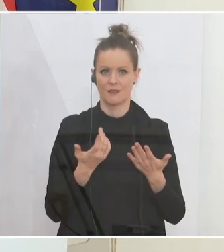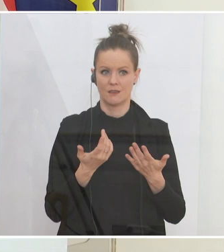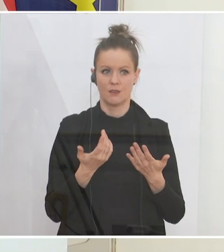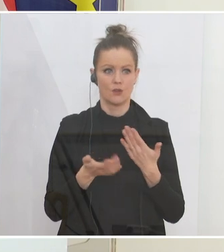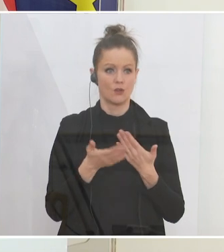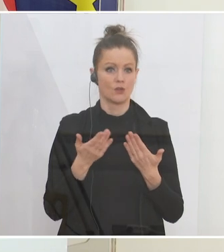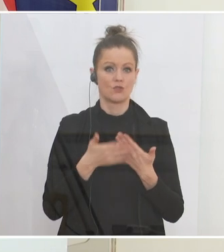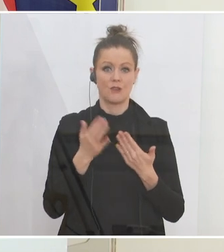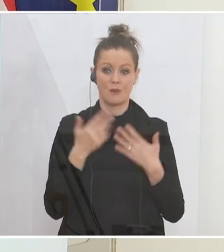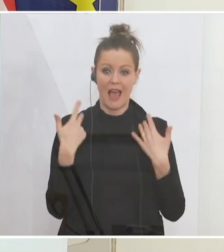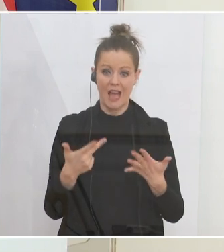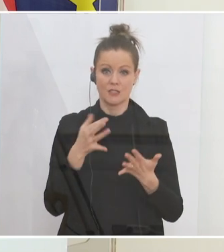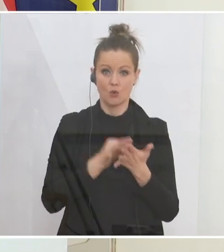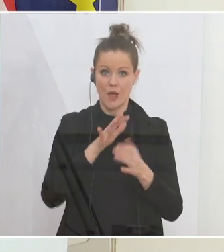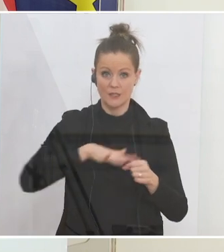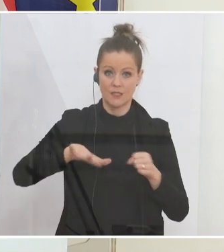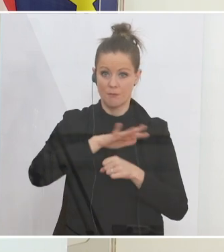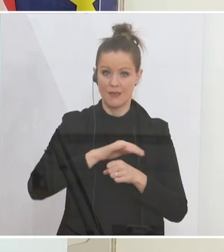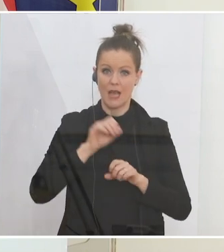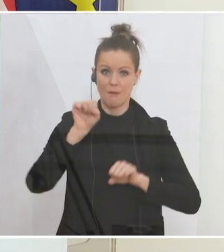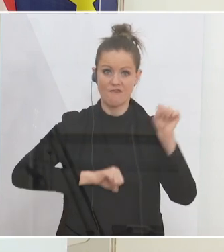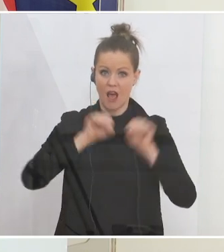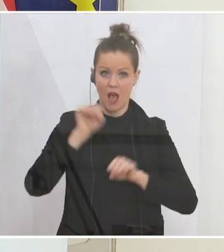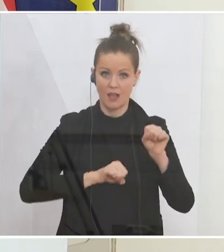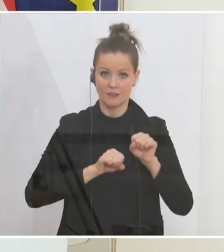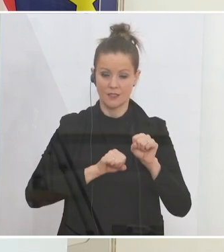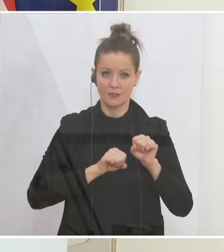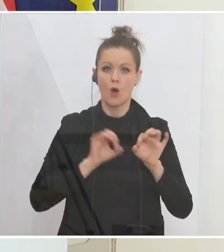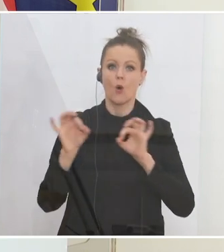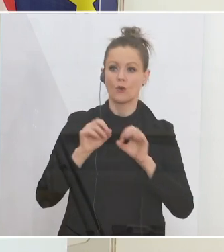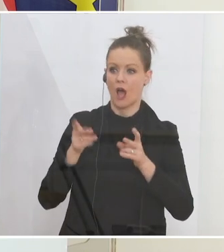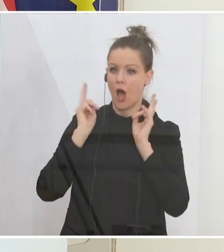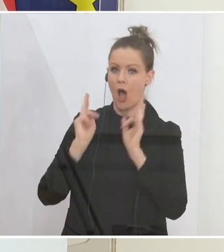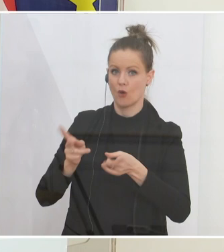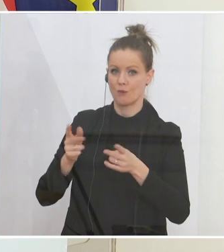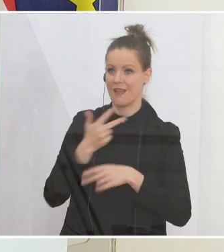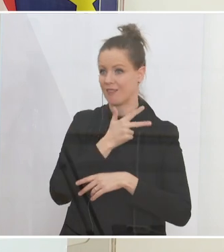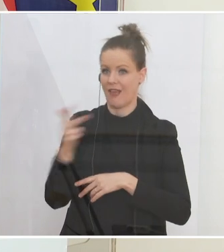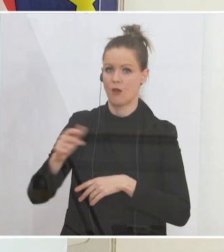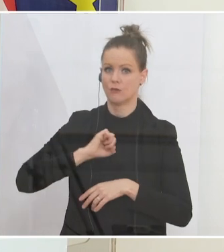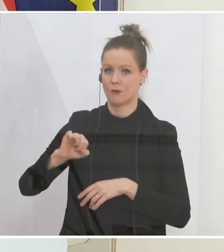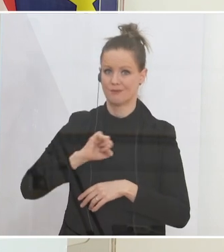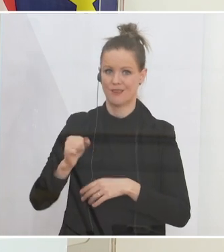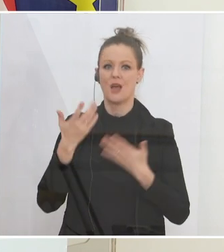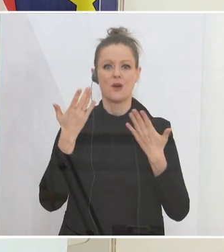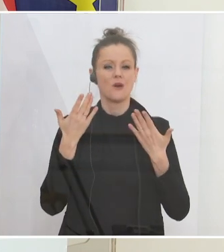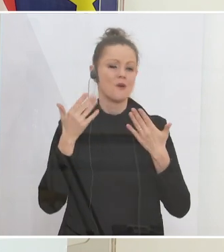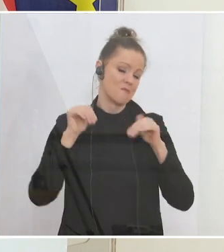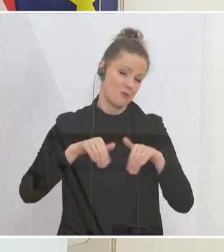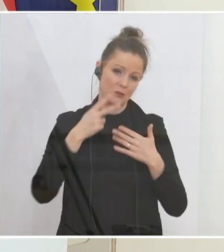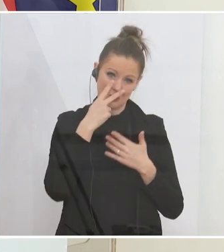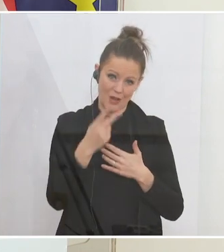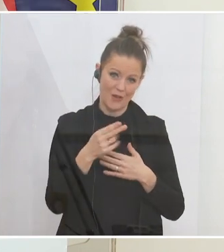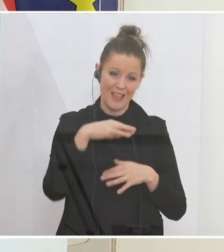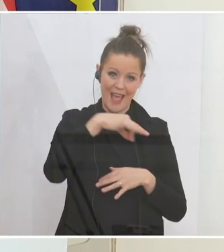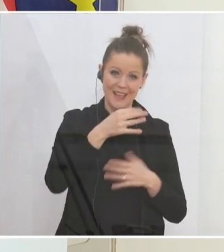man mit 80 im Ortsgebiet ist, als man mit 300 auf einer leeren Autobahn fährt. Das heißt, man muss wahrscheinlich dann auch auf den konkreten Einzelfall abziehen und eine